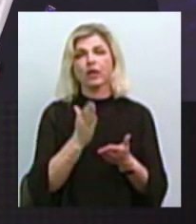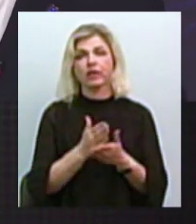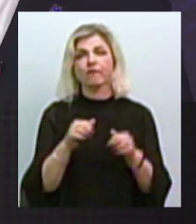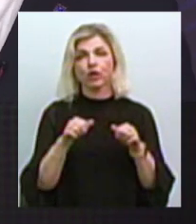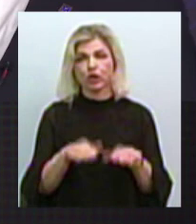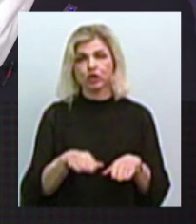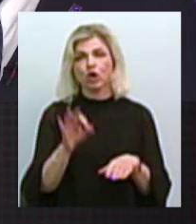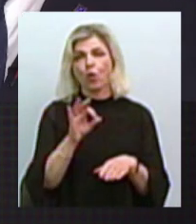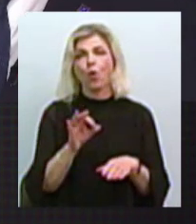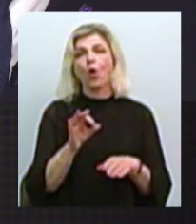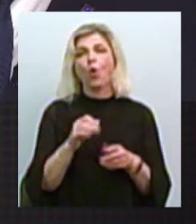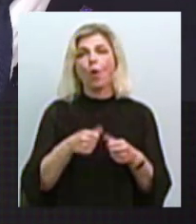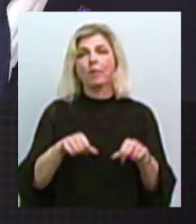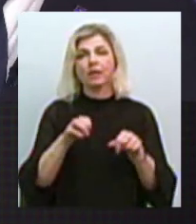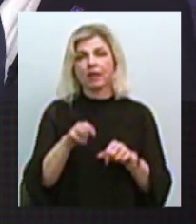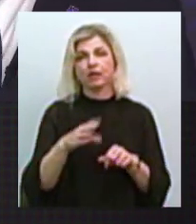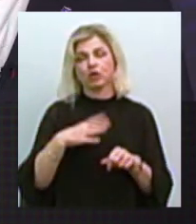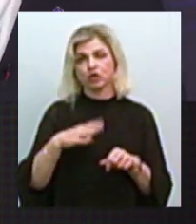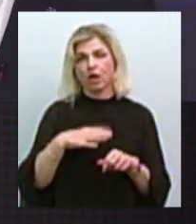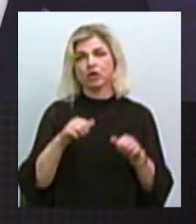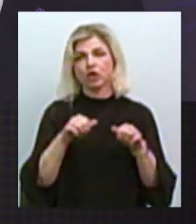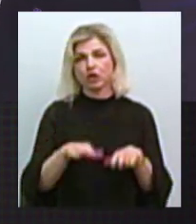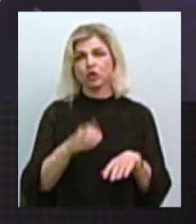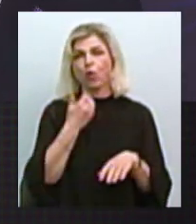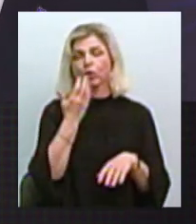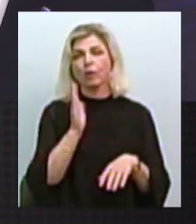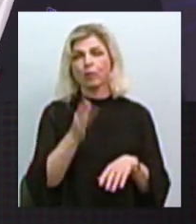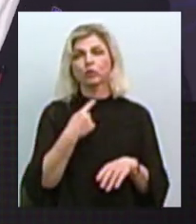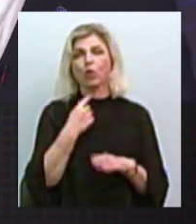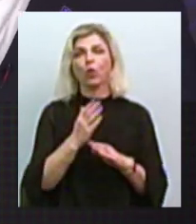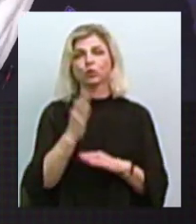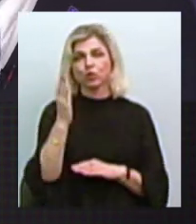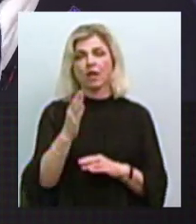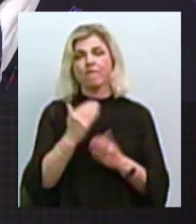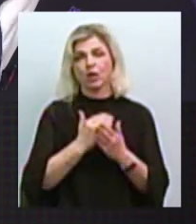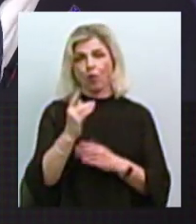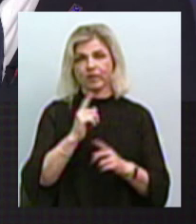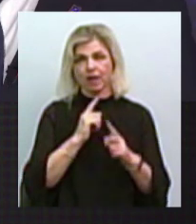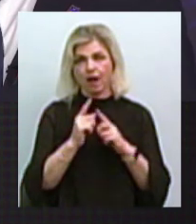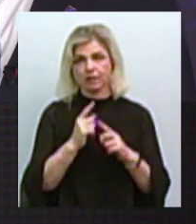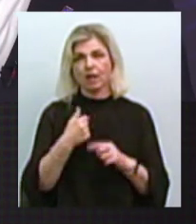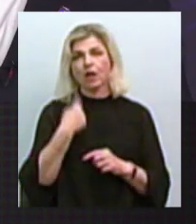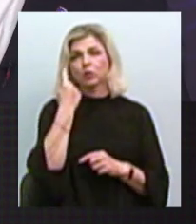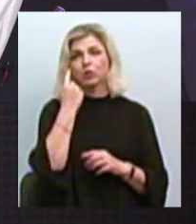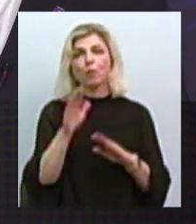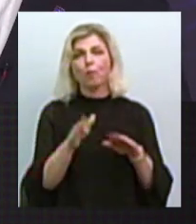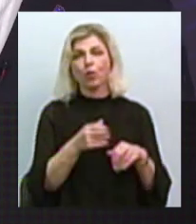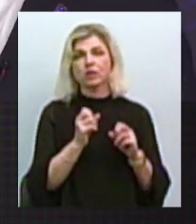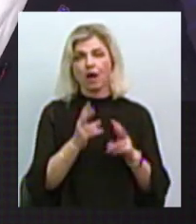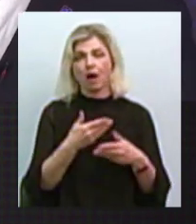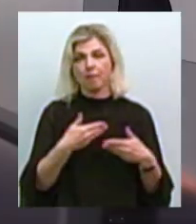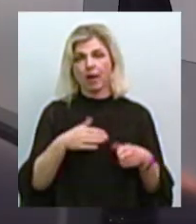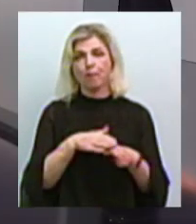профільного комітету, залишилось нам дочекати стільки рішення, коли буде проголосовано це в Верховній Раді. Тому, я думаю, після того, як ми вже